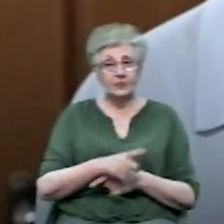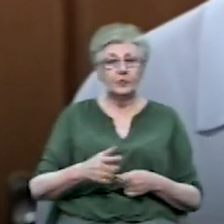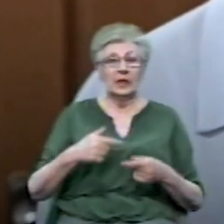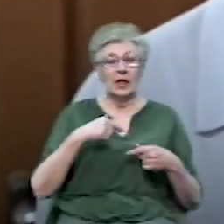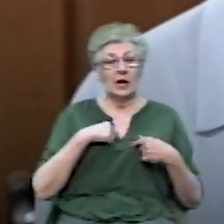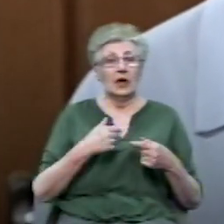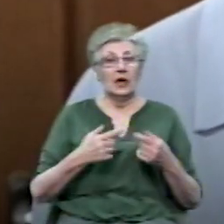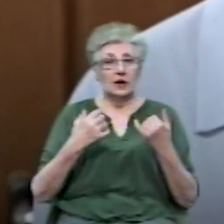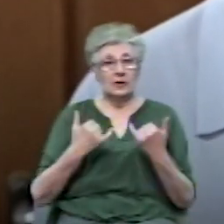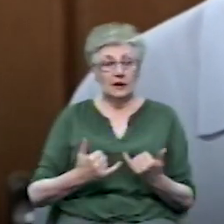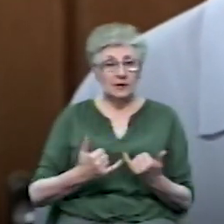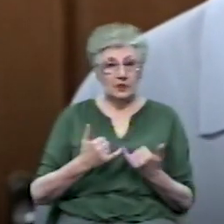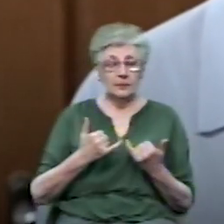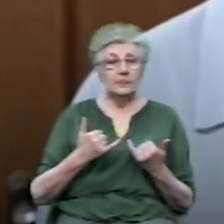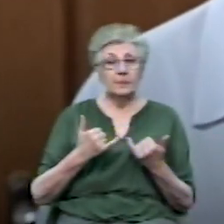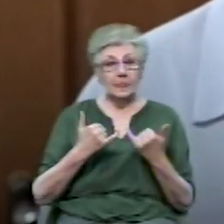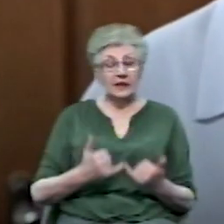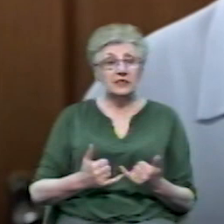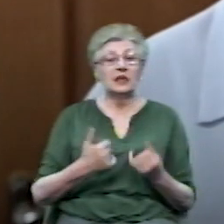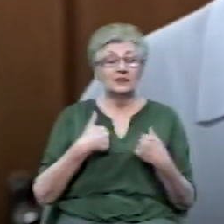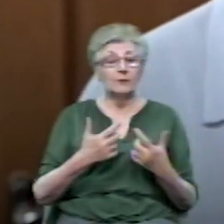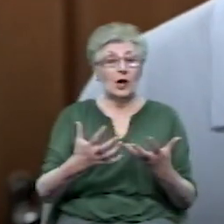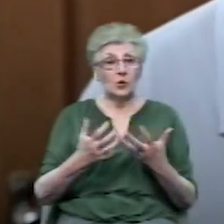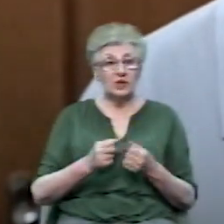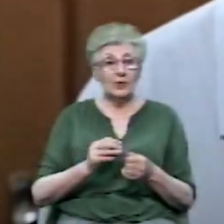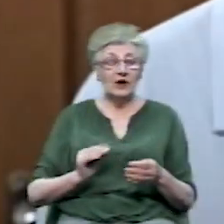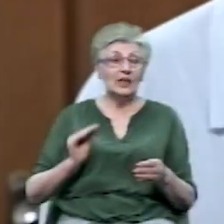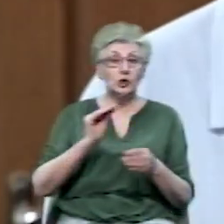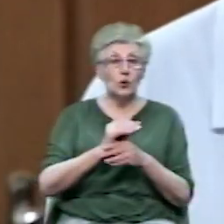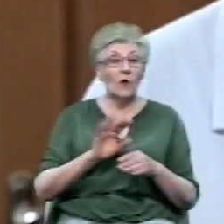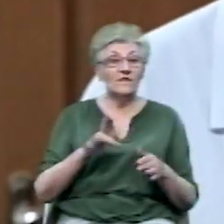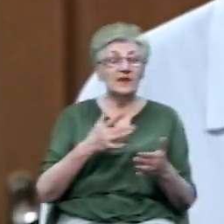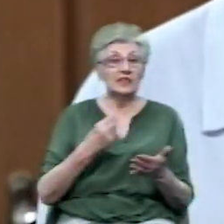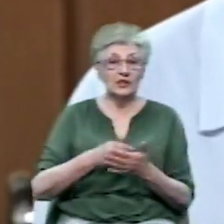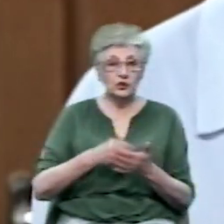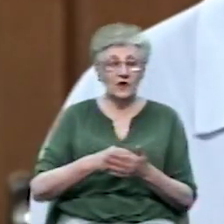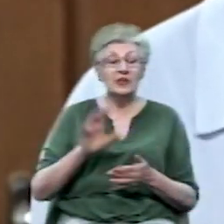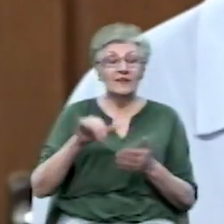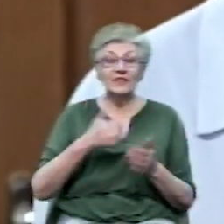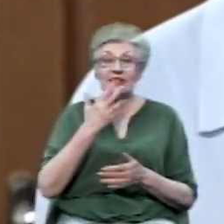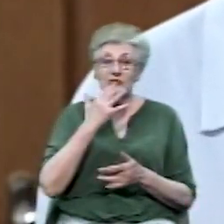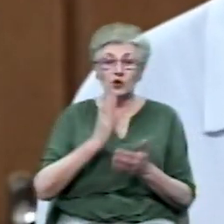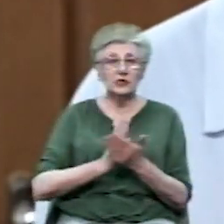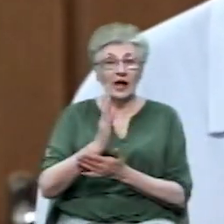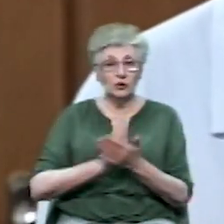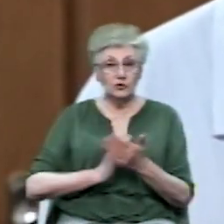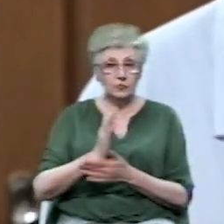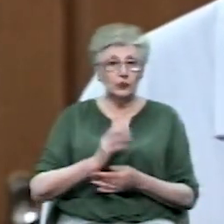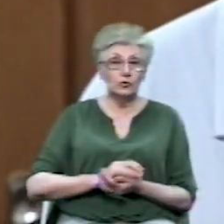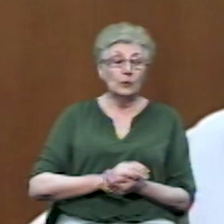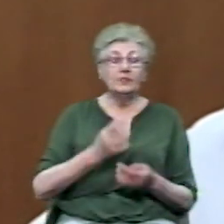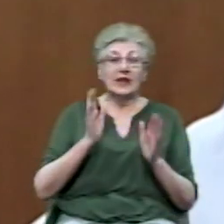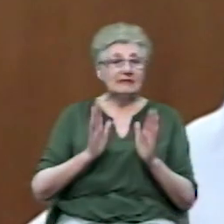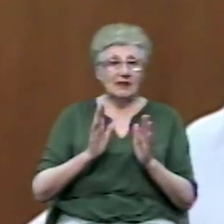фінансування за надані послуги від Національної служби, яке вистачає тільки на заробітну